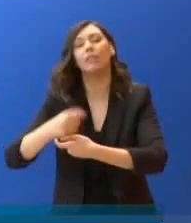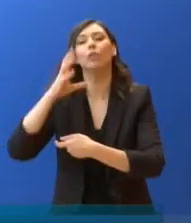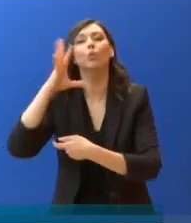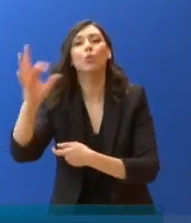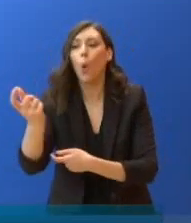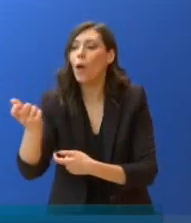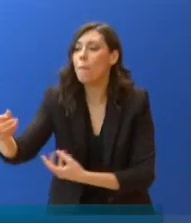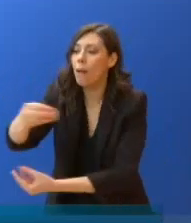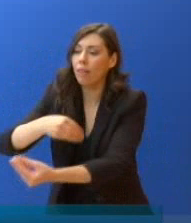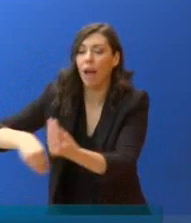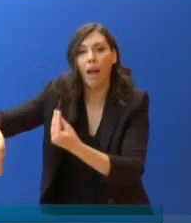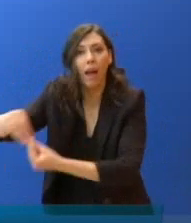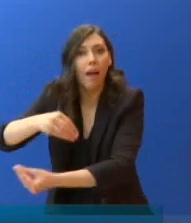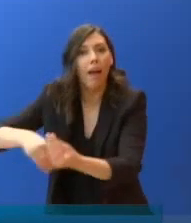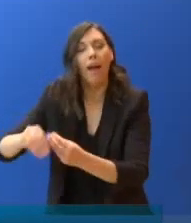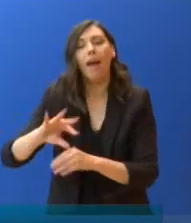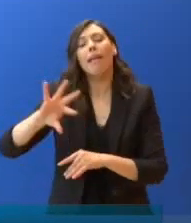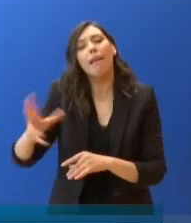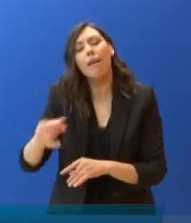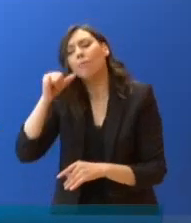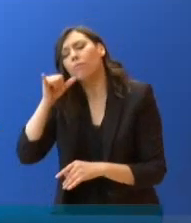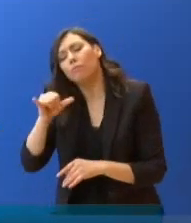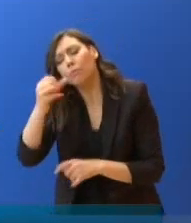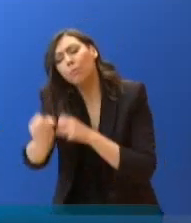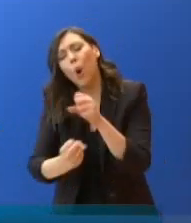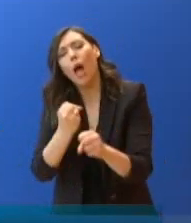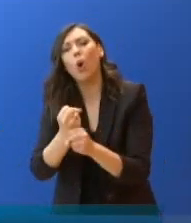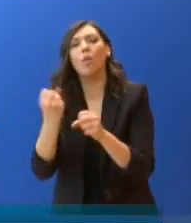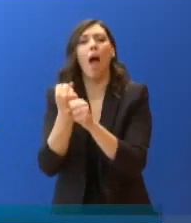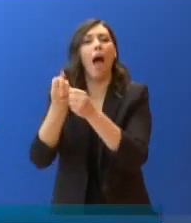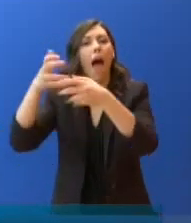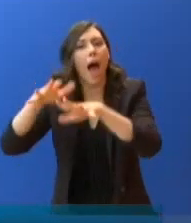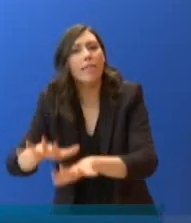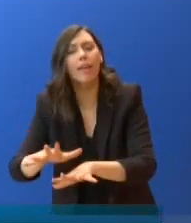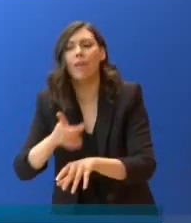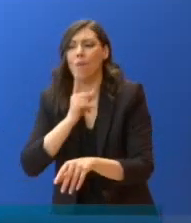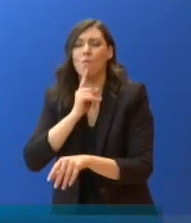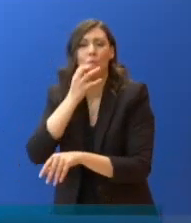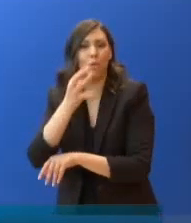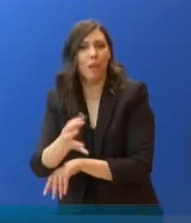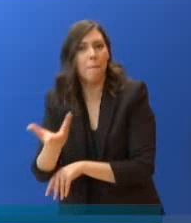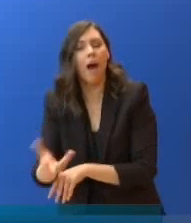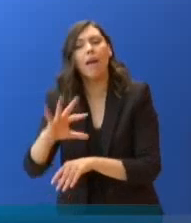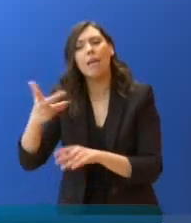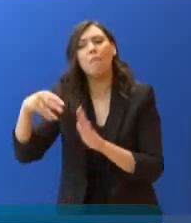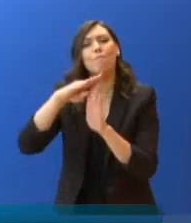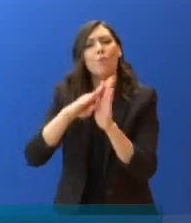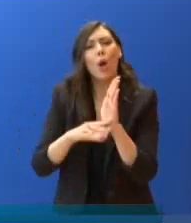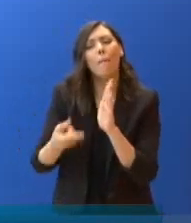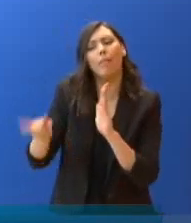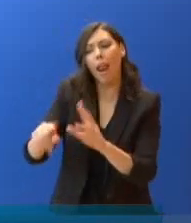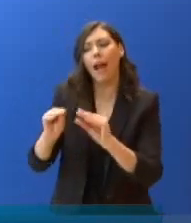ρευστότητα, είτε μιλάμε για τη στήριξη μακροχρόνια ανέργων, όπως σας προανέφερα, είτε μιλάμε για ειδικά προγράμματα κατάρτισης.